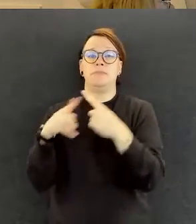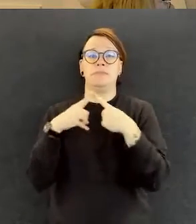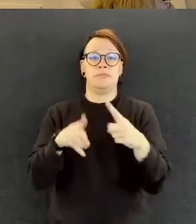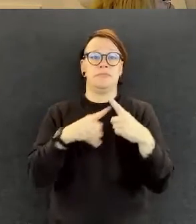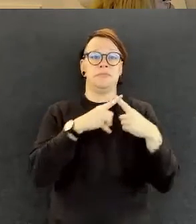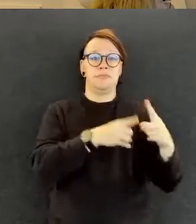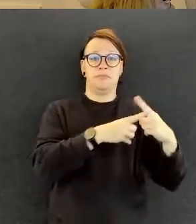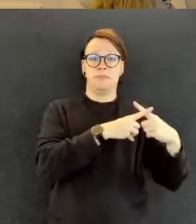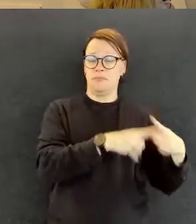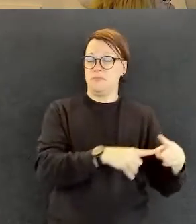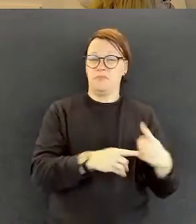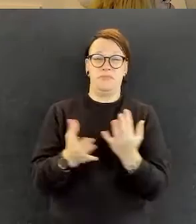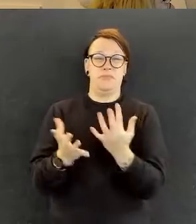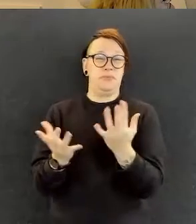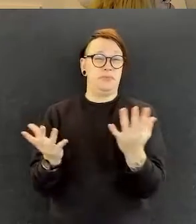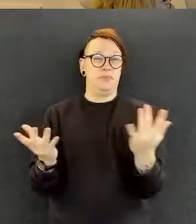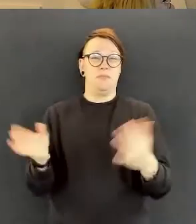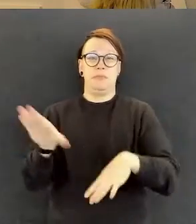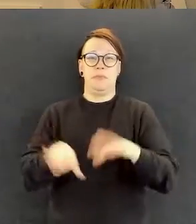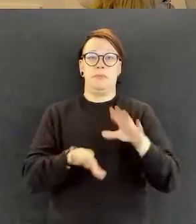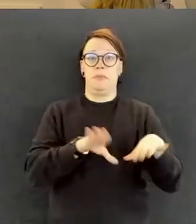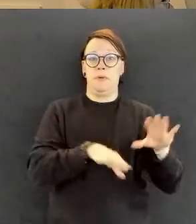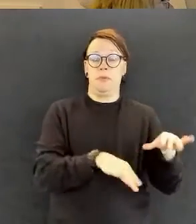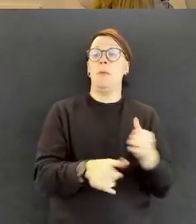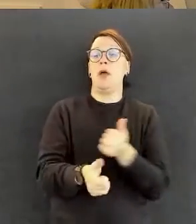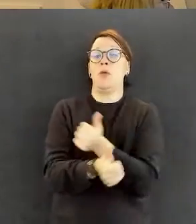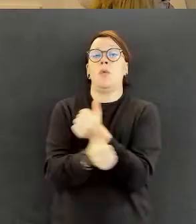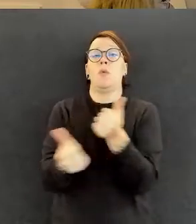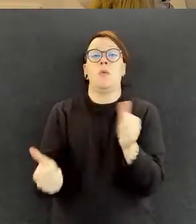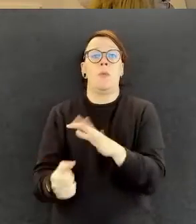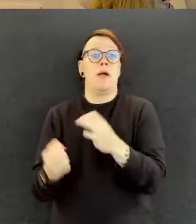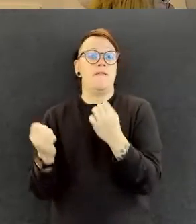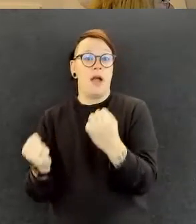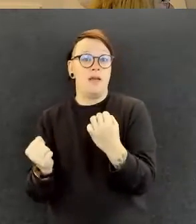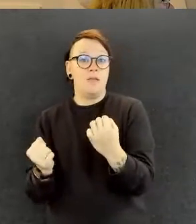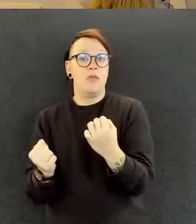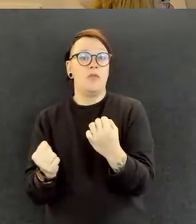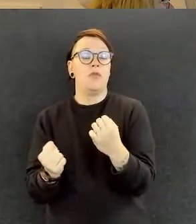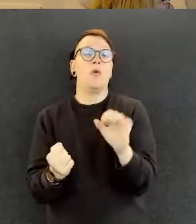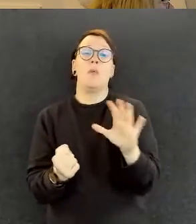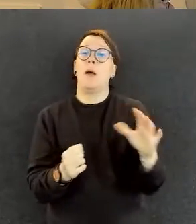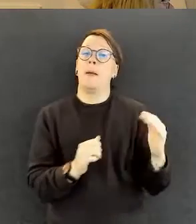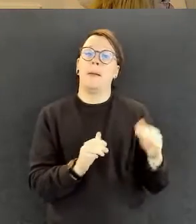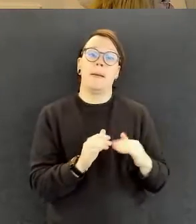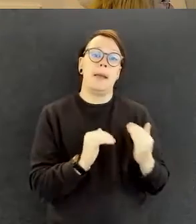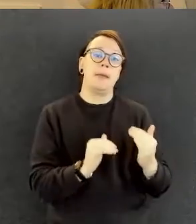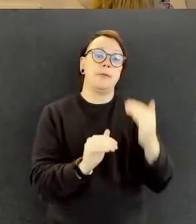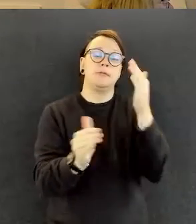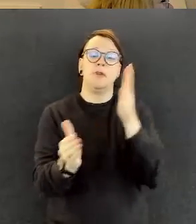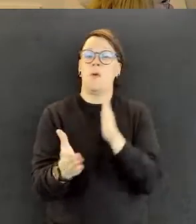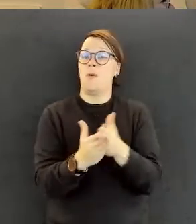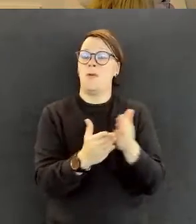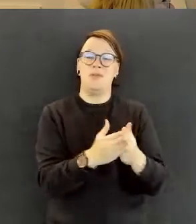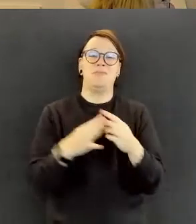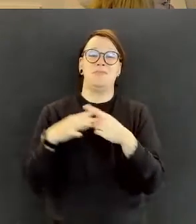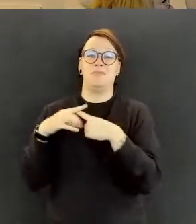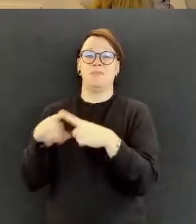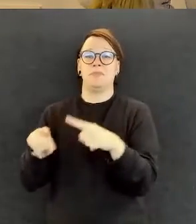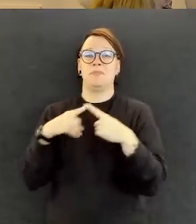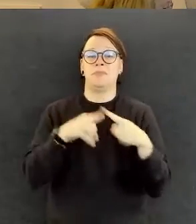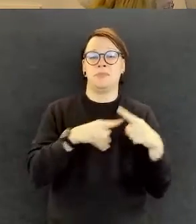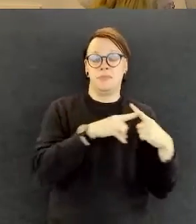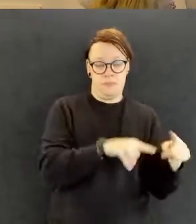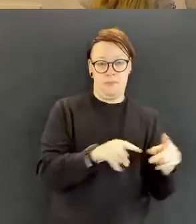työelämässä. Sitten niiden vahvuuksien ja kehittämisen kohteiden, mitä sitten itse kullakin saattuu olemaan.